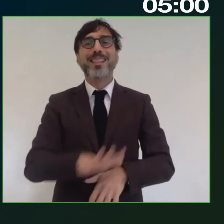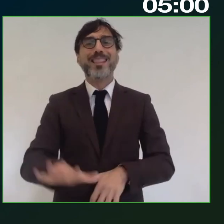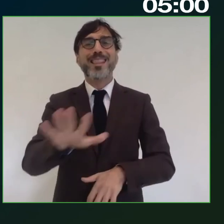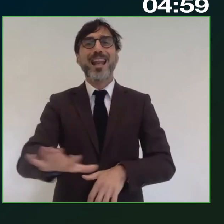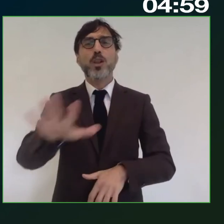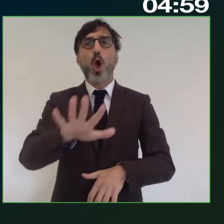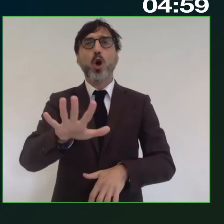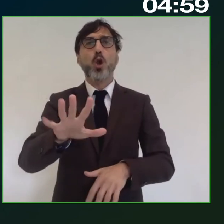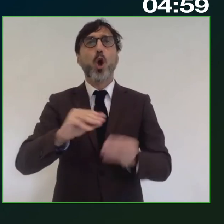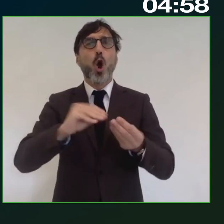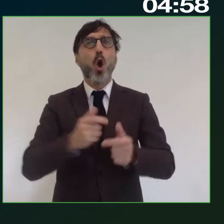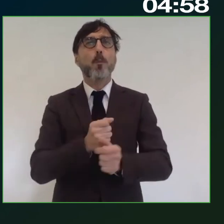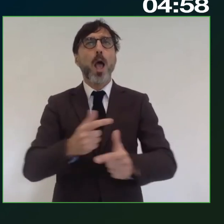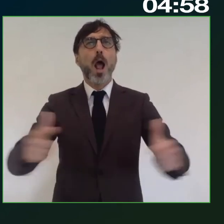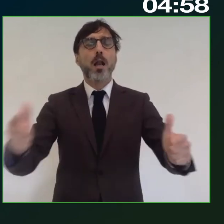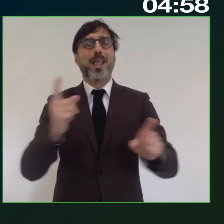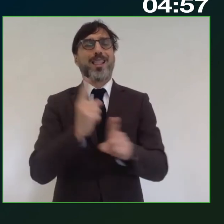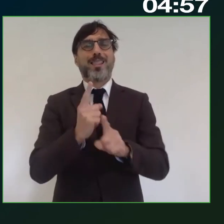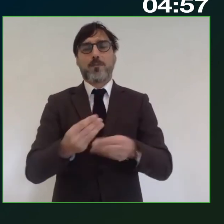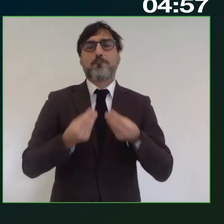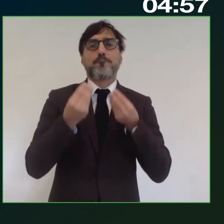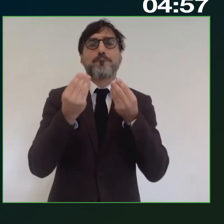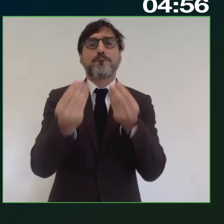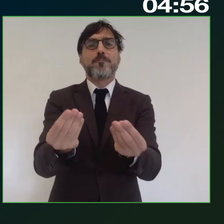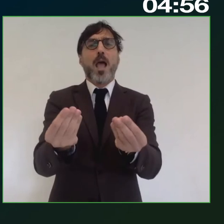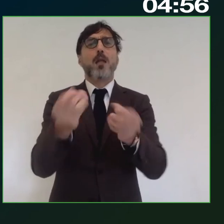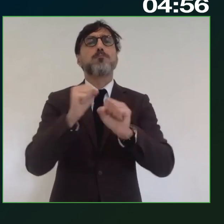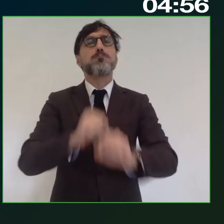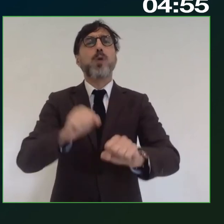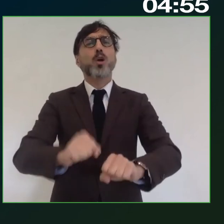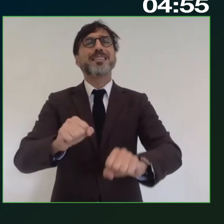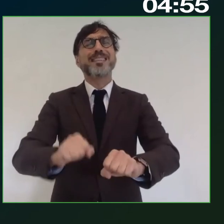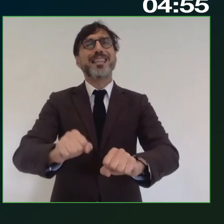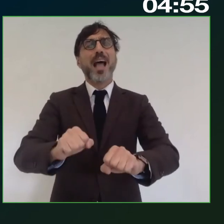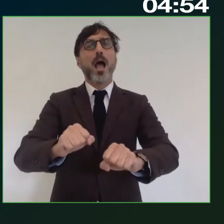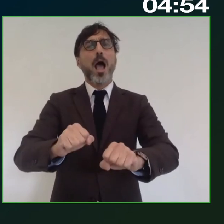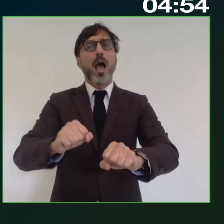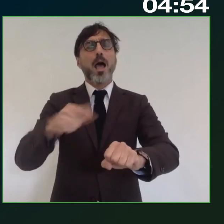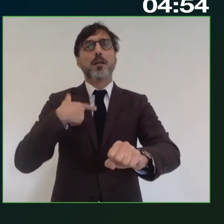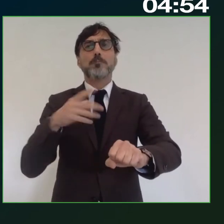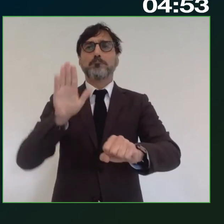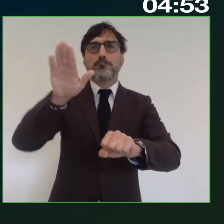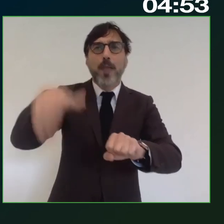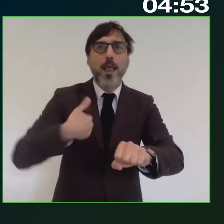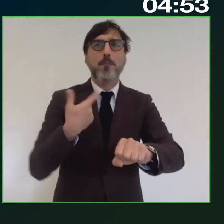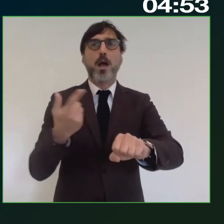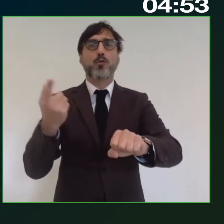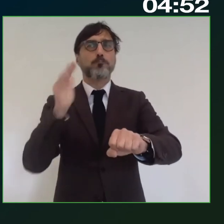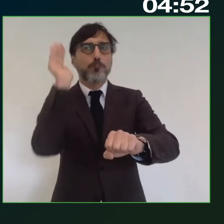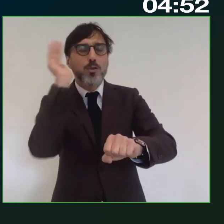crescere deve essere messo nelle condizioni di comunque di essere interpellato e di essere